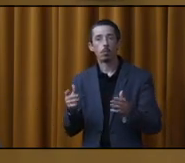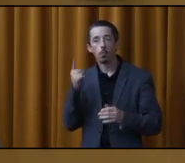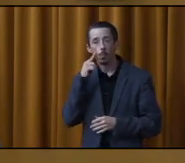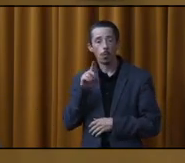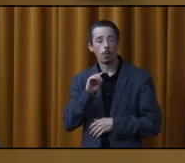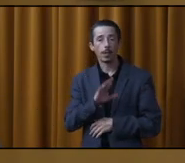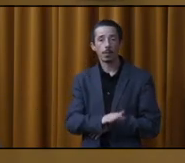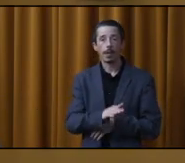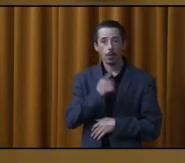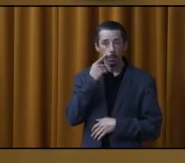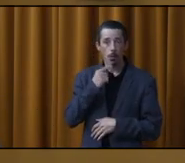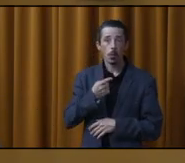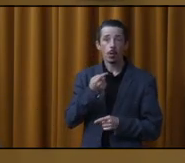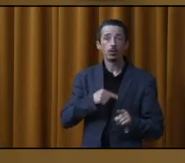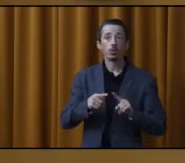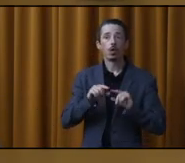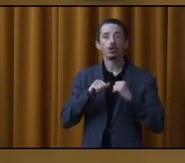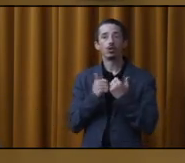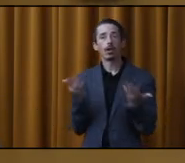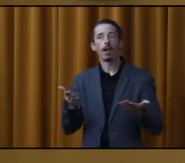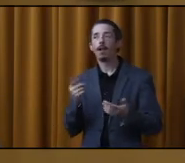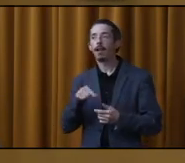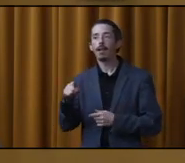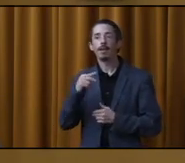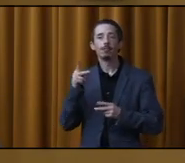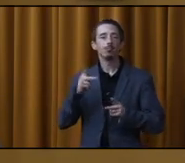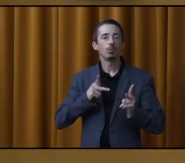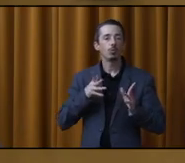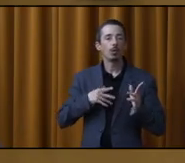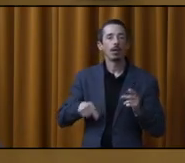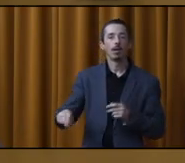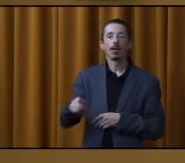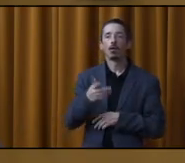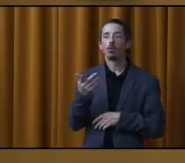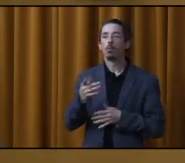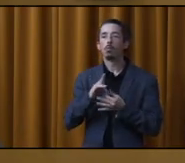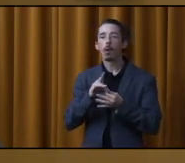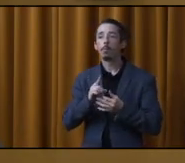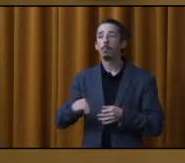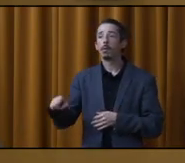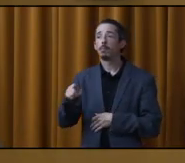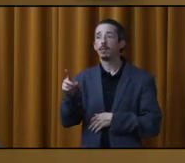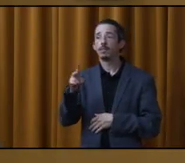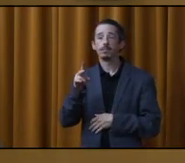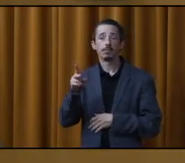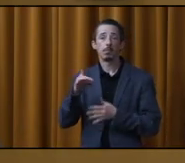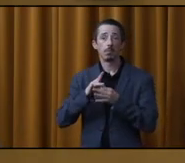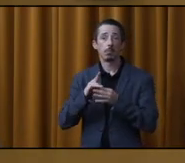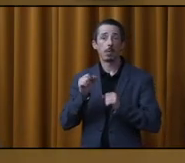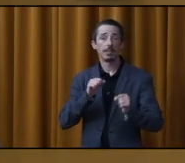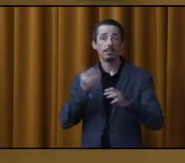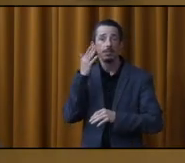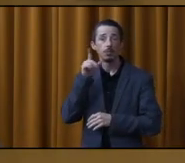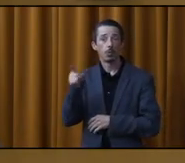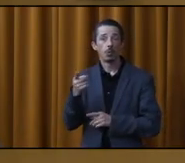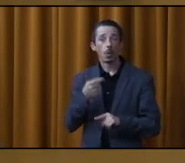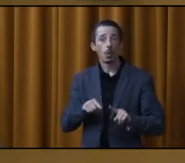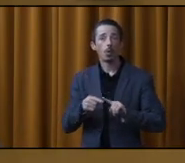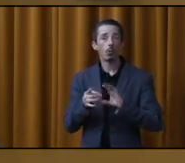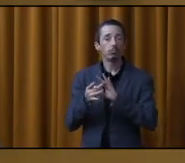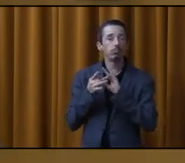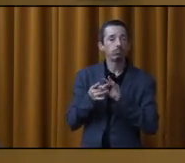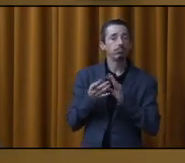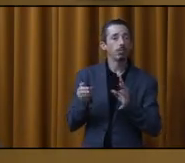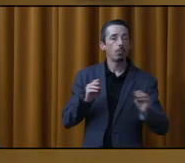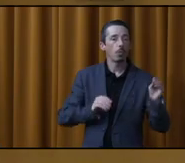nos animaux, mais c'est également un lieu social. Vous parlez de votre site, là. Les membres, là, actifs. C'est un lieu de rencontre.